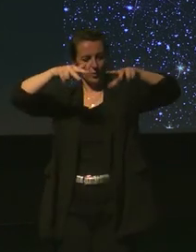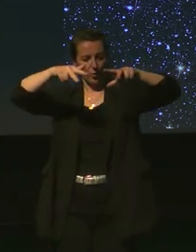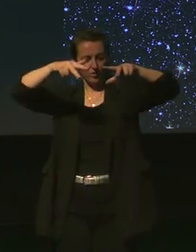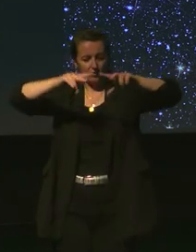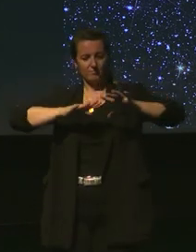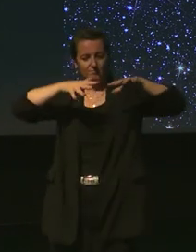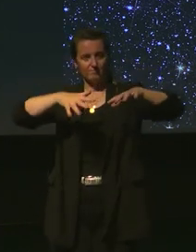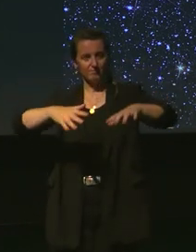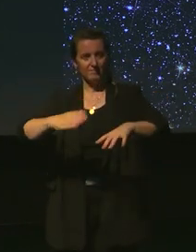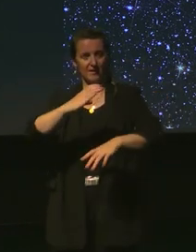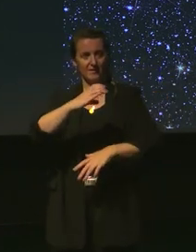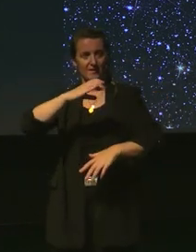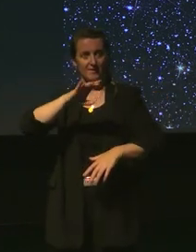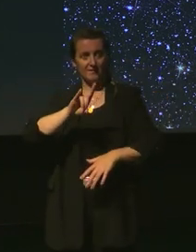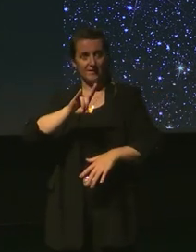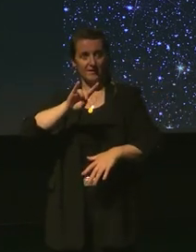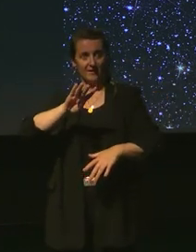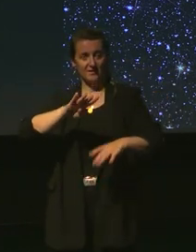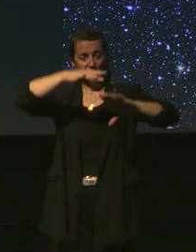au bout de quelques minutes il va réapparaître